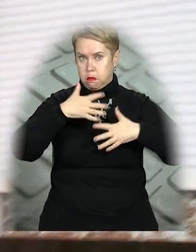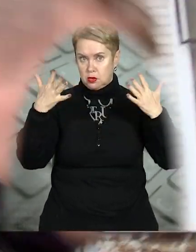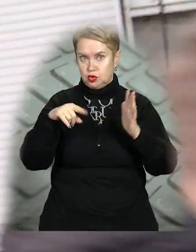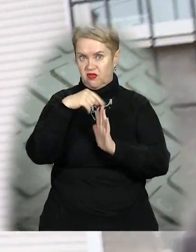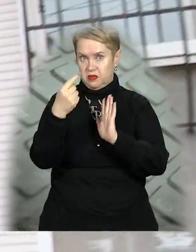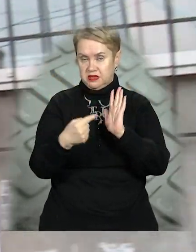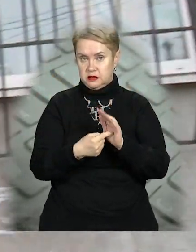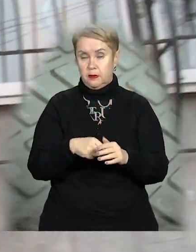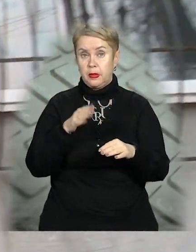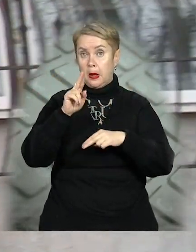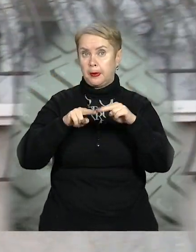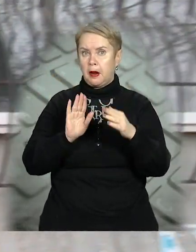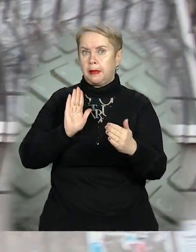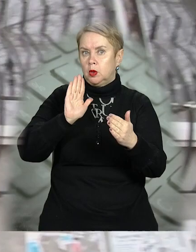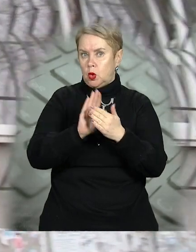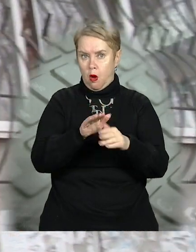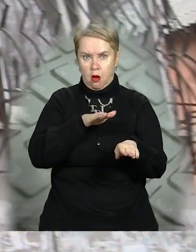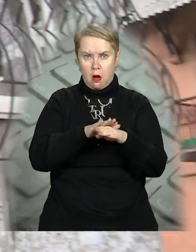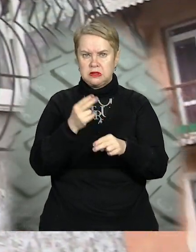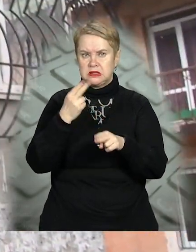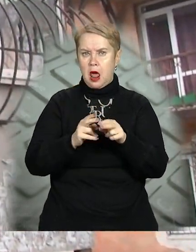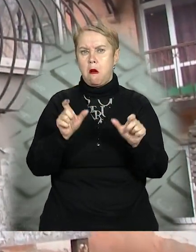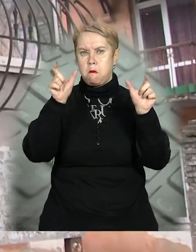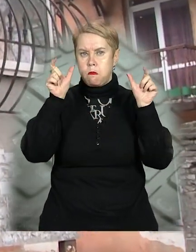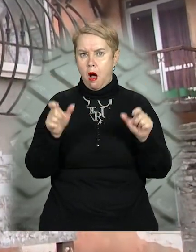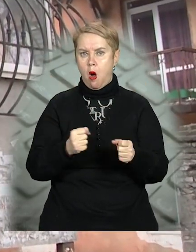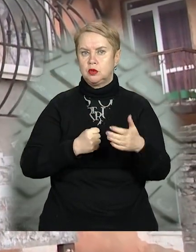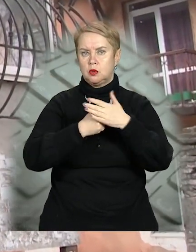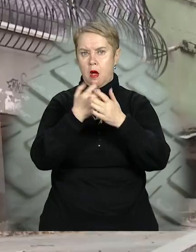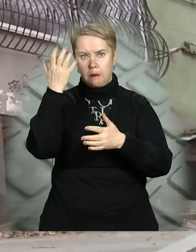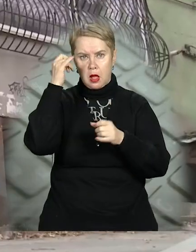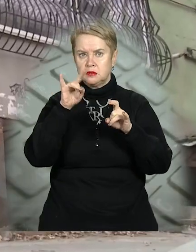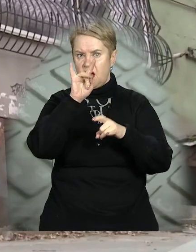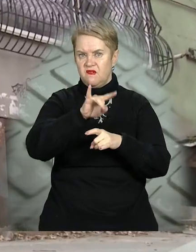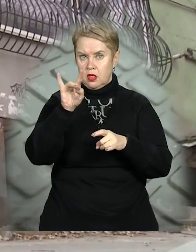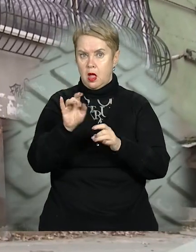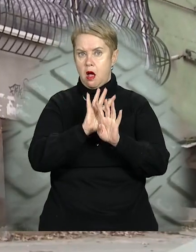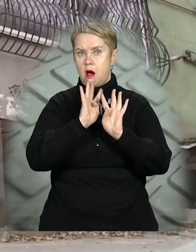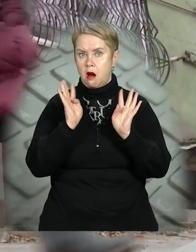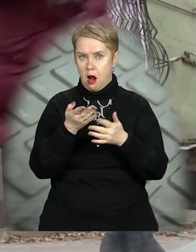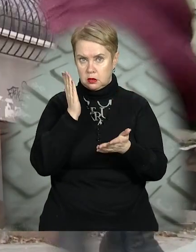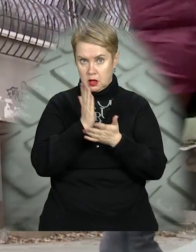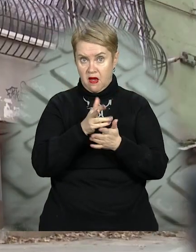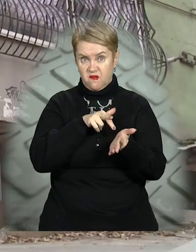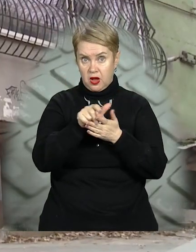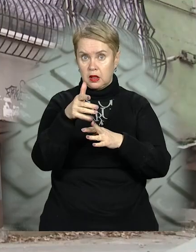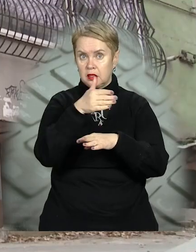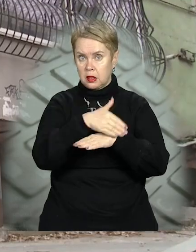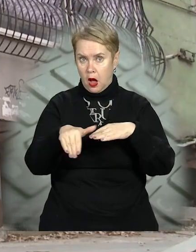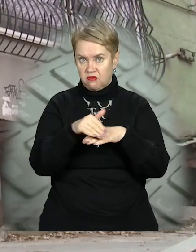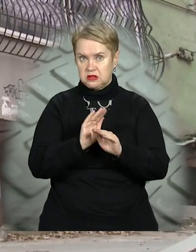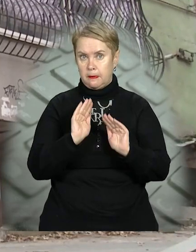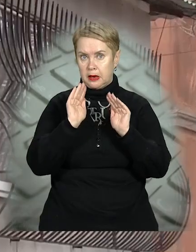в місті. Прибудова капітальна, залізні балки, бетонна основа, пластикові вікна та грати. Є навіть вихід на вулицю,